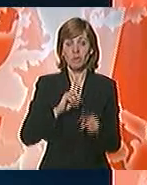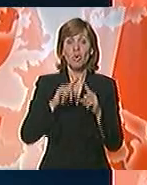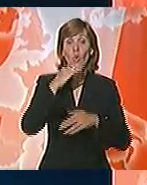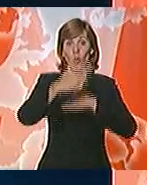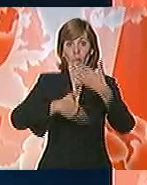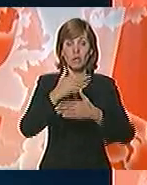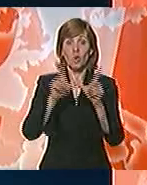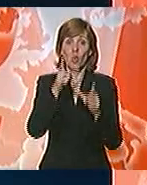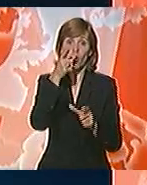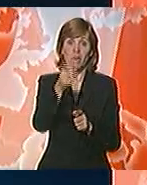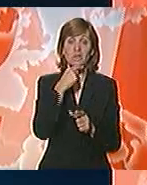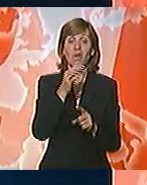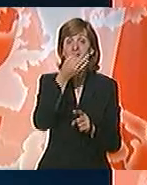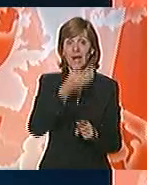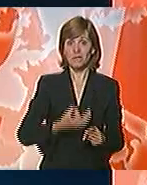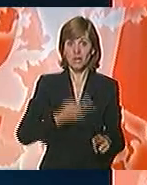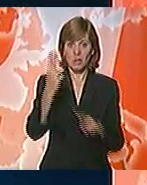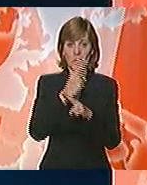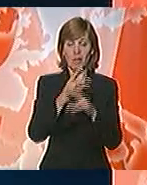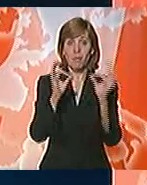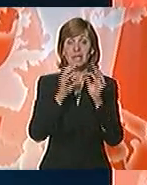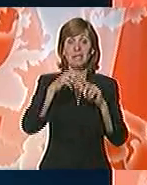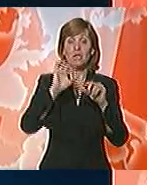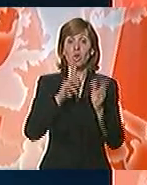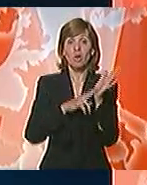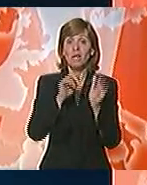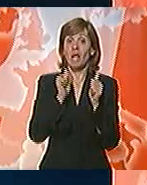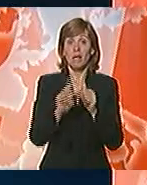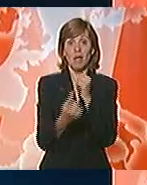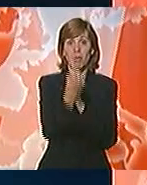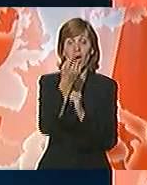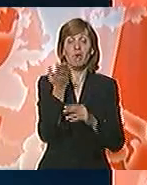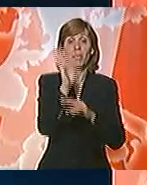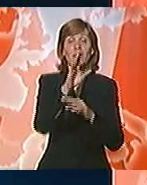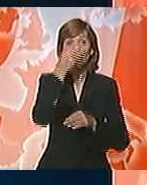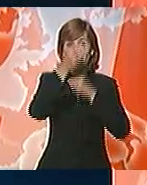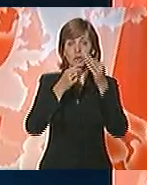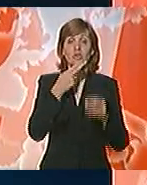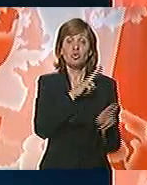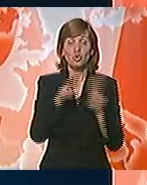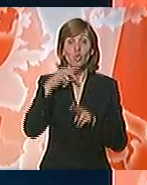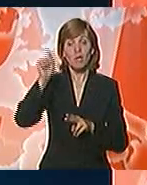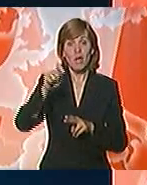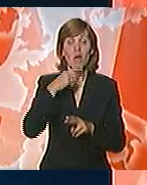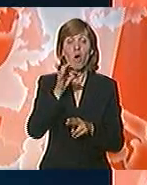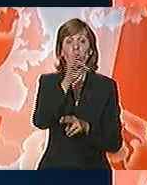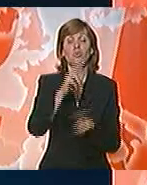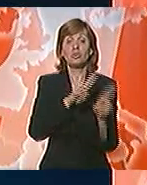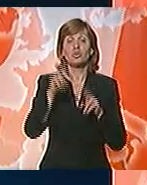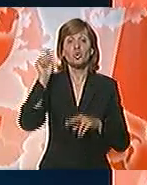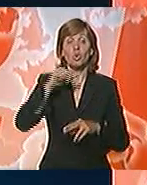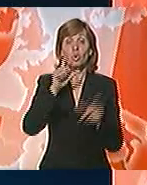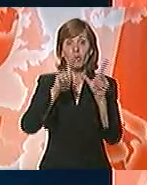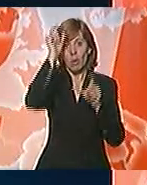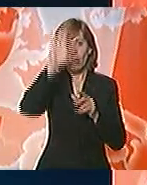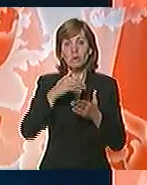umešanost u ubijstvo francuskog državljenina Brisa Tatona nisu se danas pojavili pred istražnim sudijom Okružnog suda u Beogradu i za